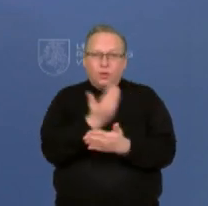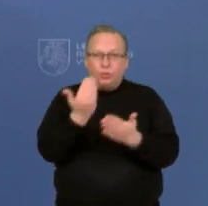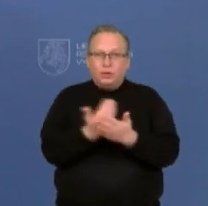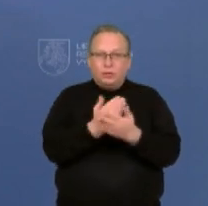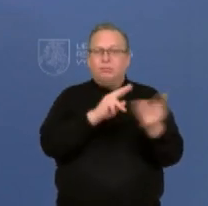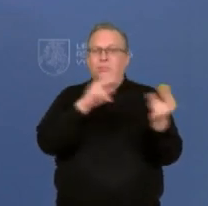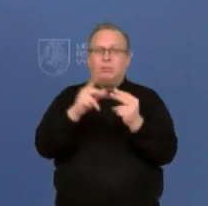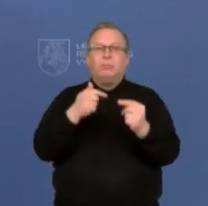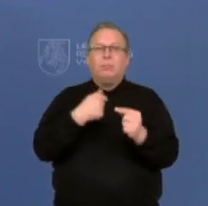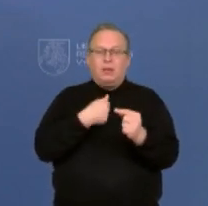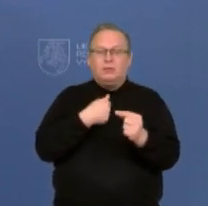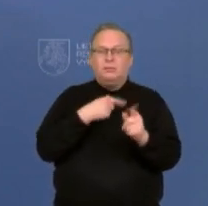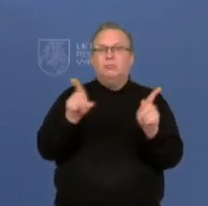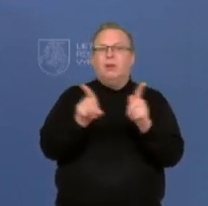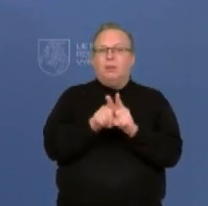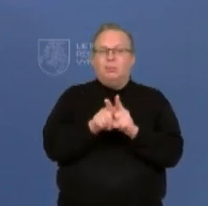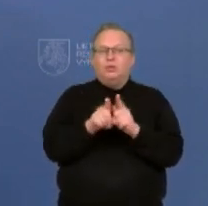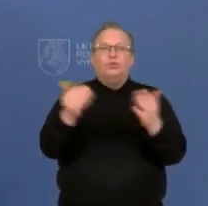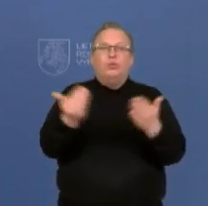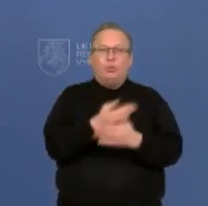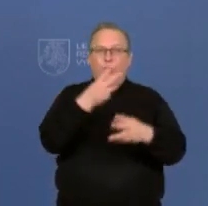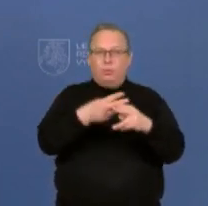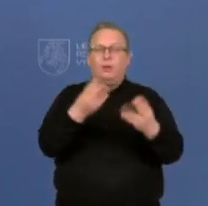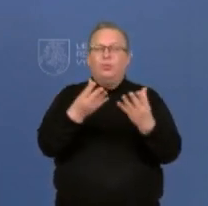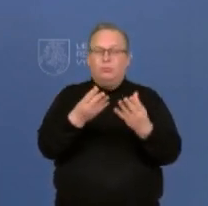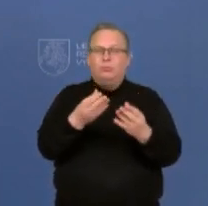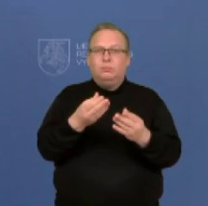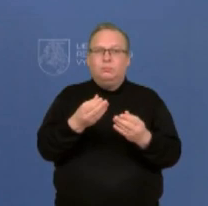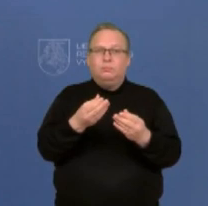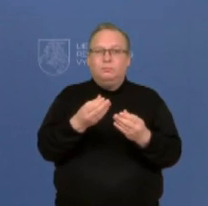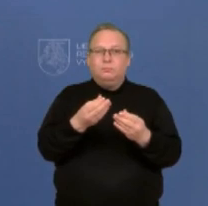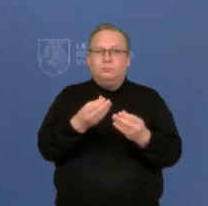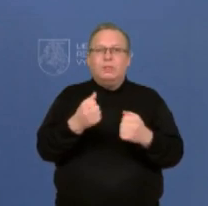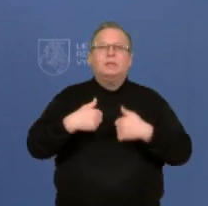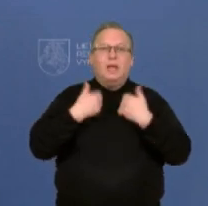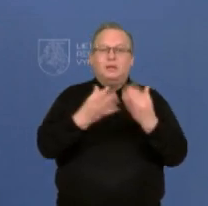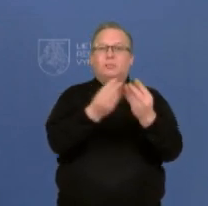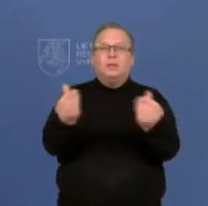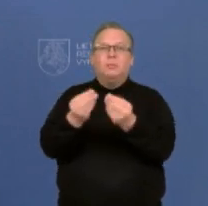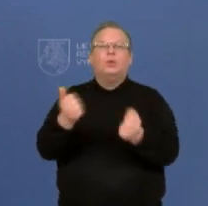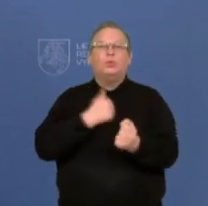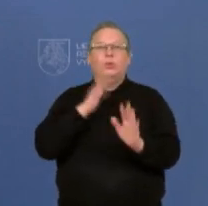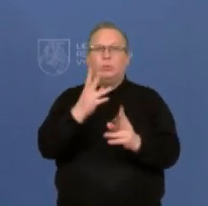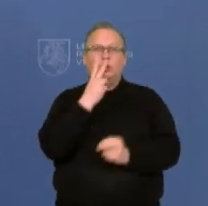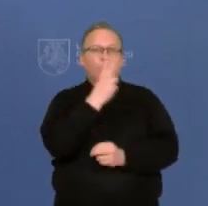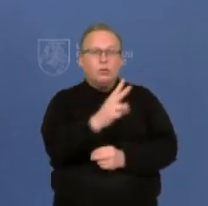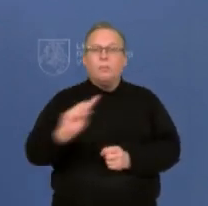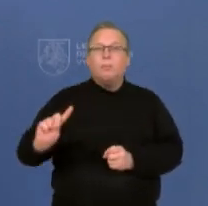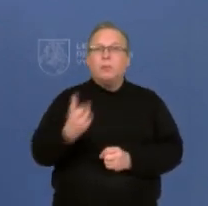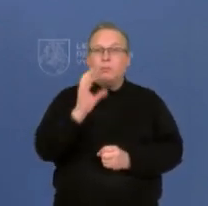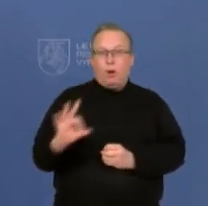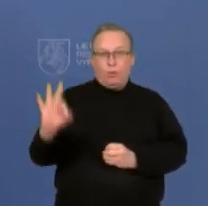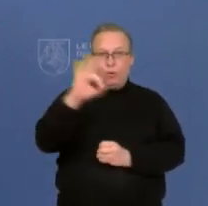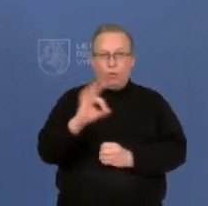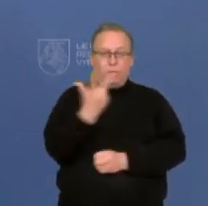kovosim visų kažkokį tai naujų variantų. Sprendinys ir valstybės ištekliai turi būti nukreipti būtent visų pirma į